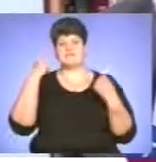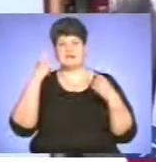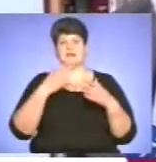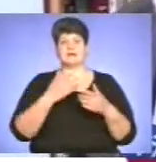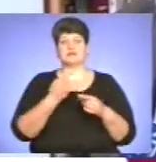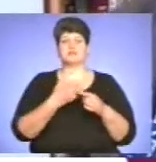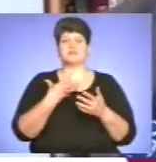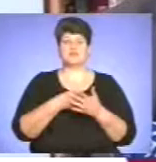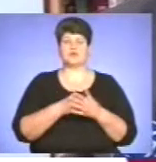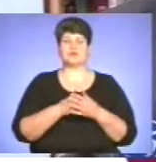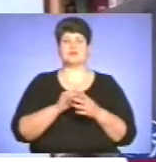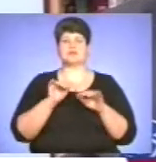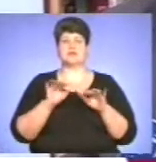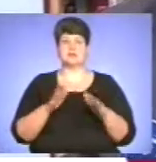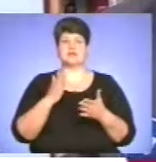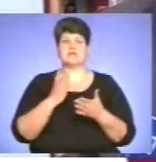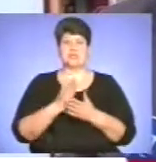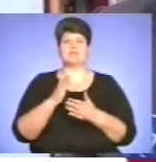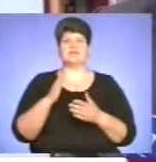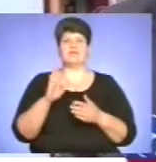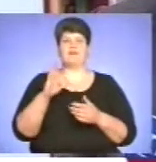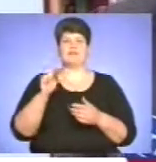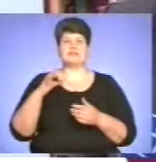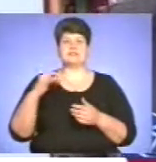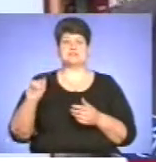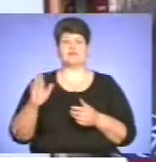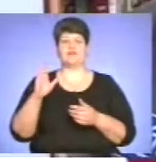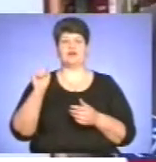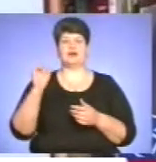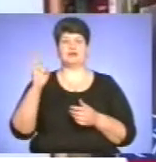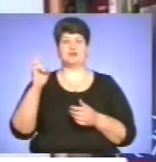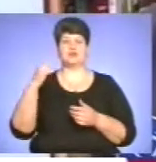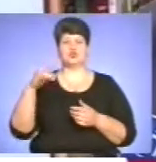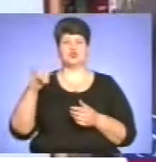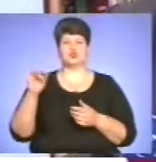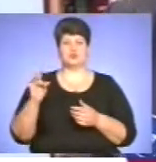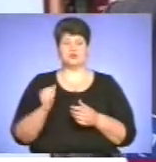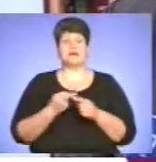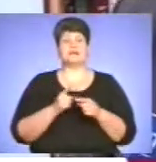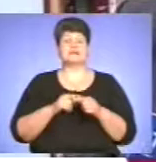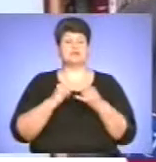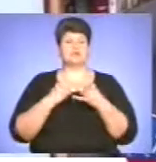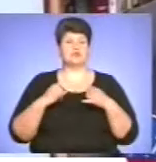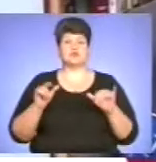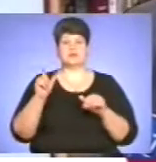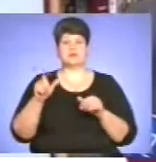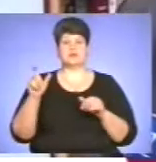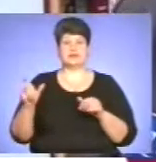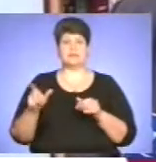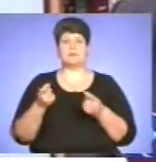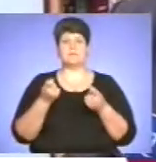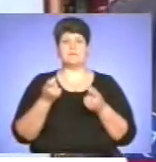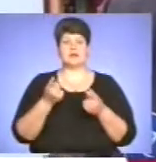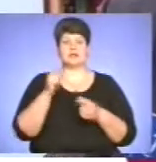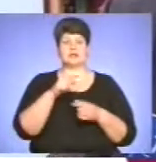наприклад, є Василь Ванчура, це справді довижна людина. Це небагато таких людей ми можемо